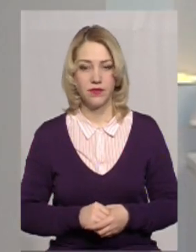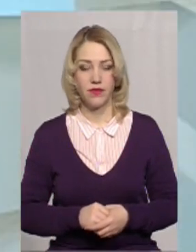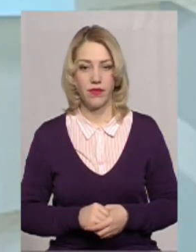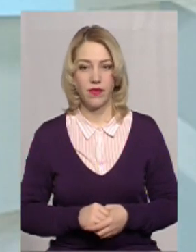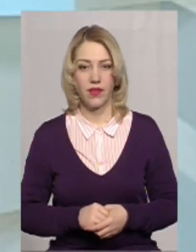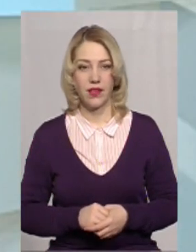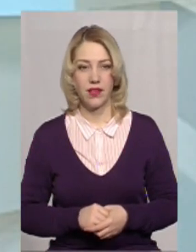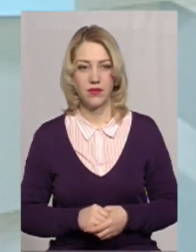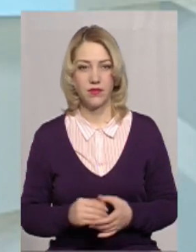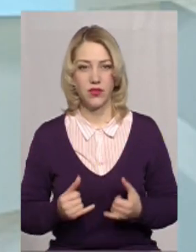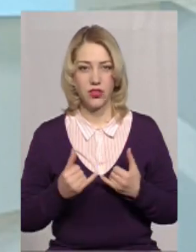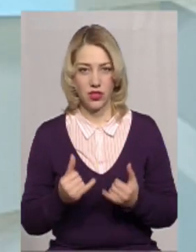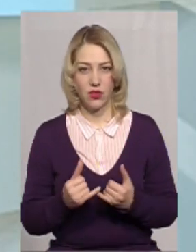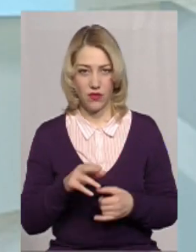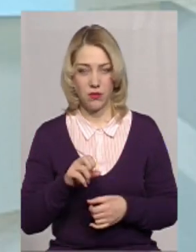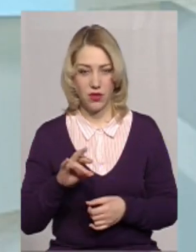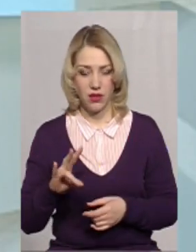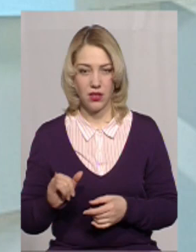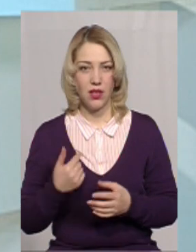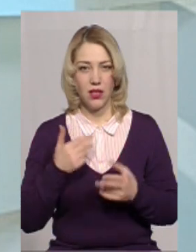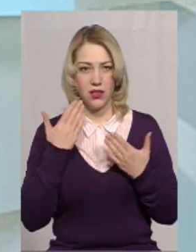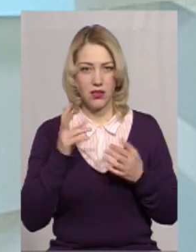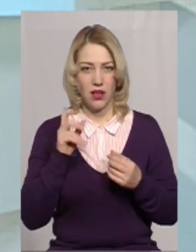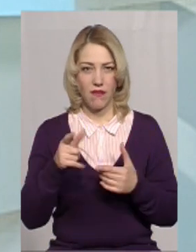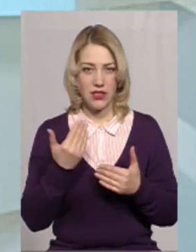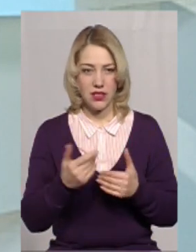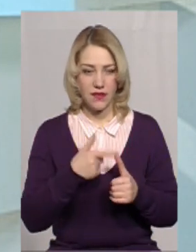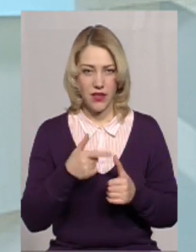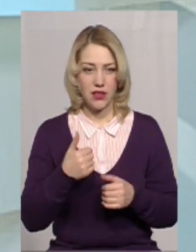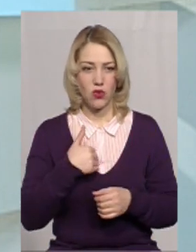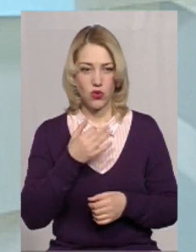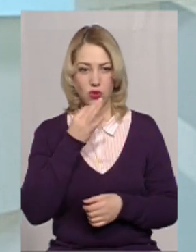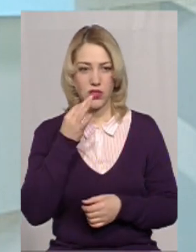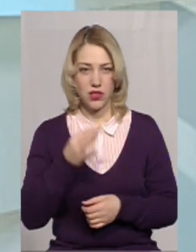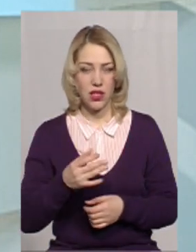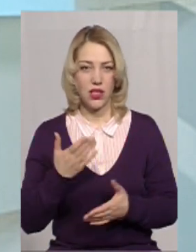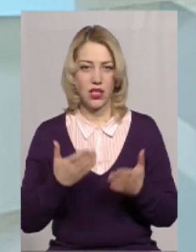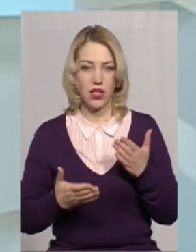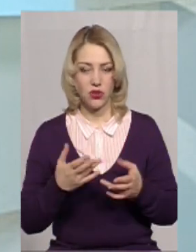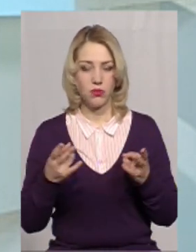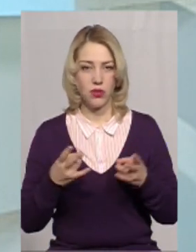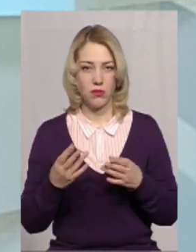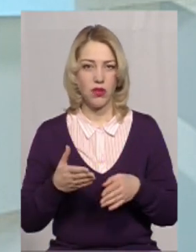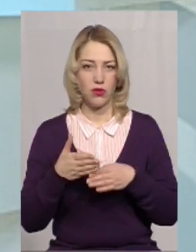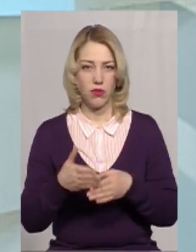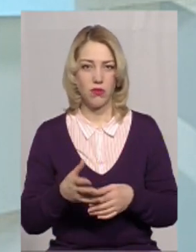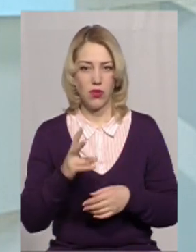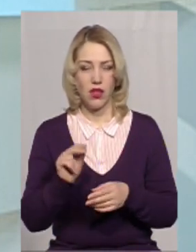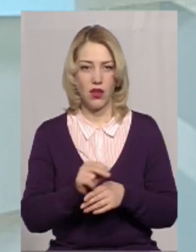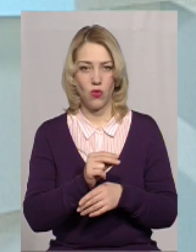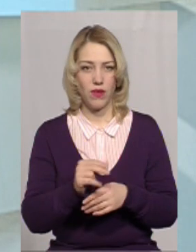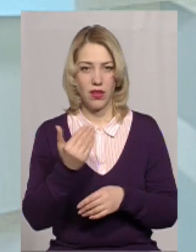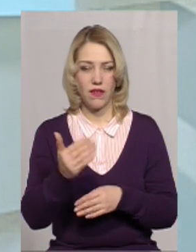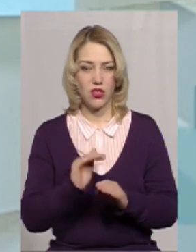Так, шановна пані, не знаю, як вас звати, але хочу вам сказати, якщо потрібна допомога на